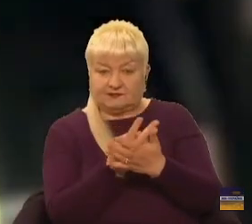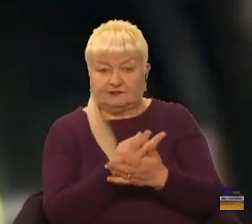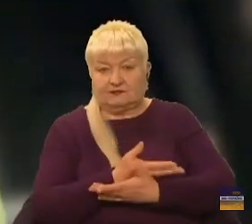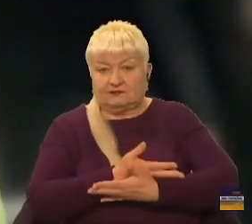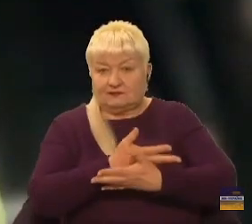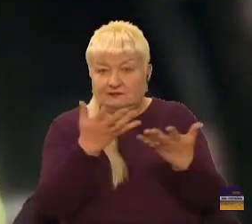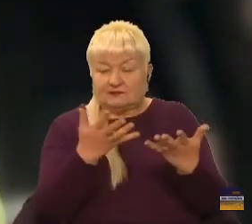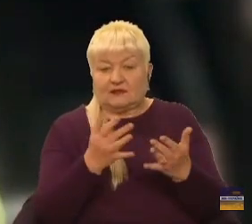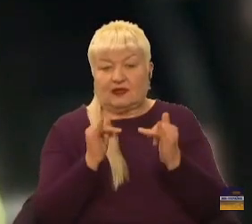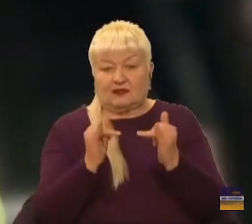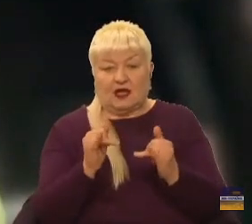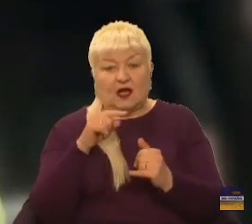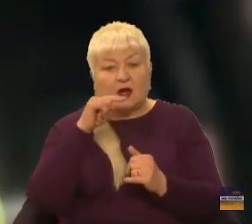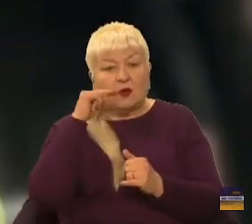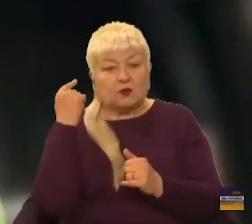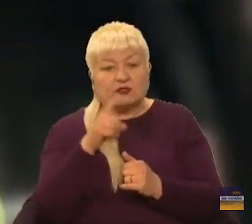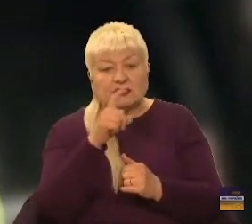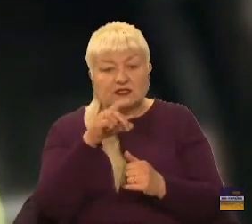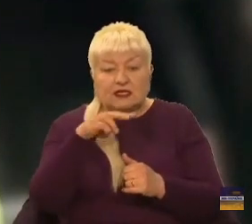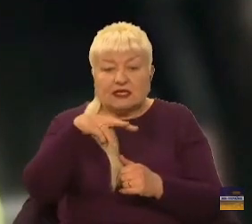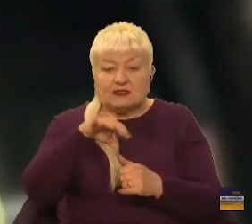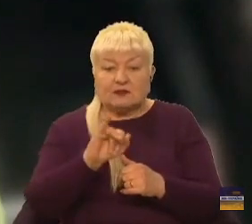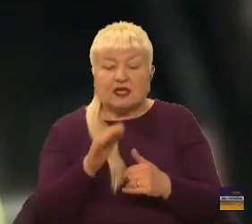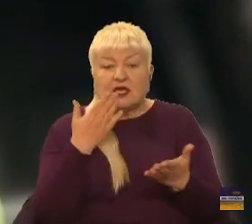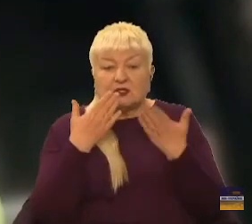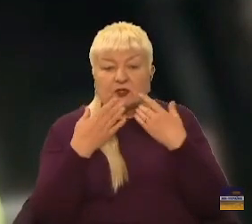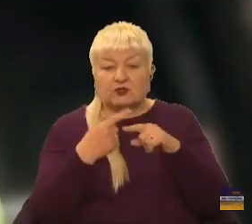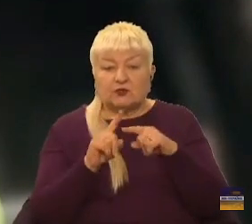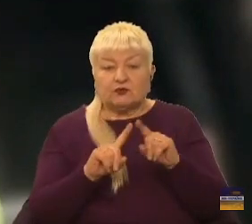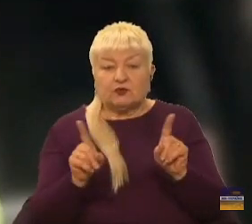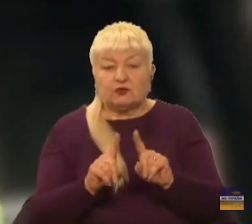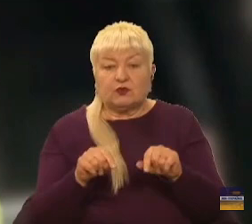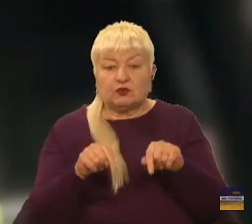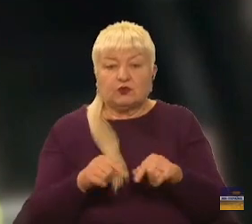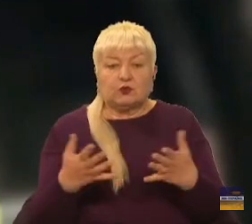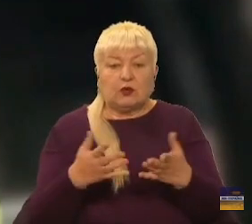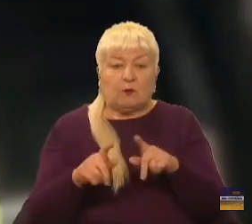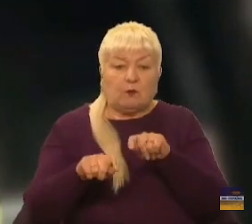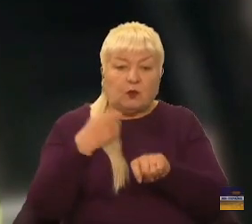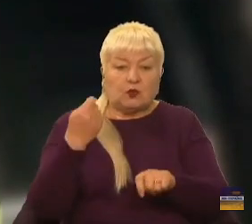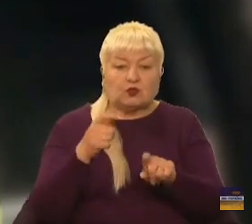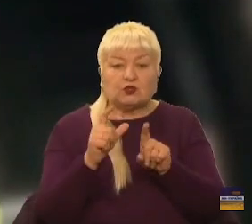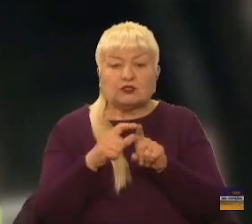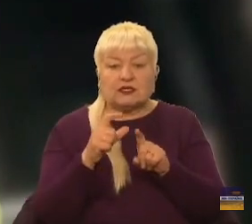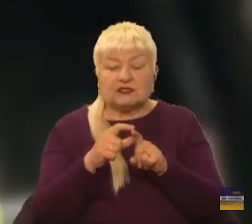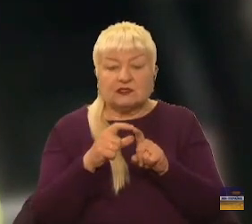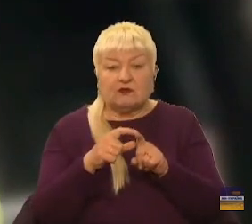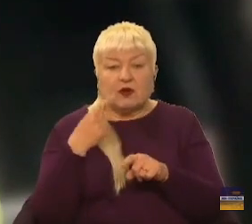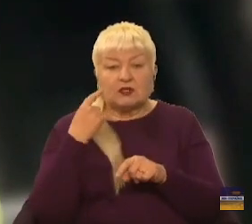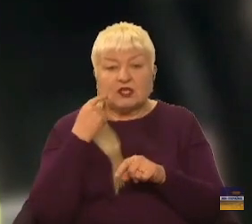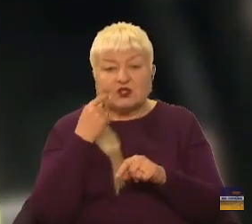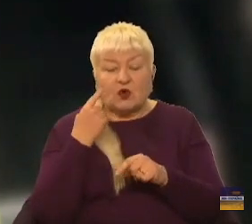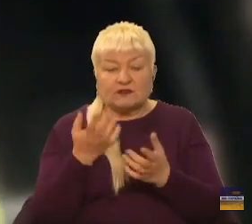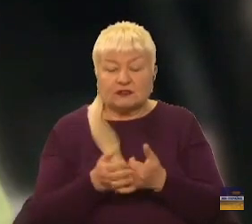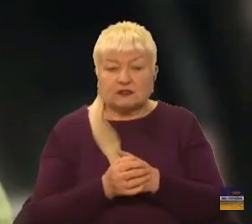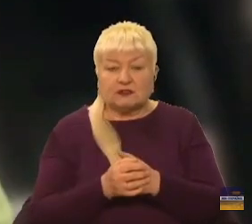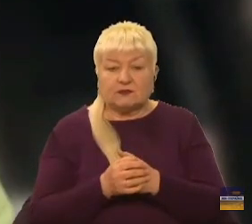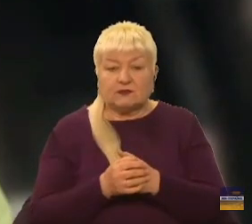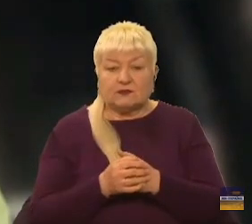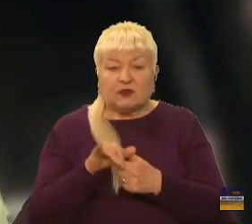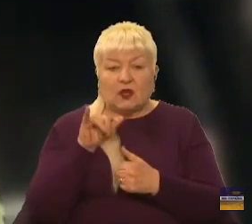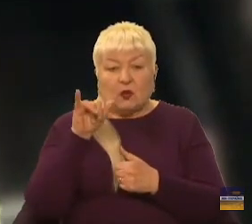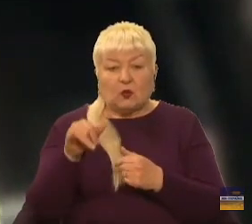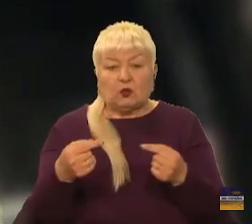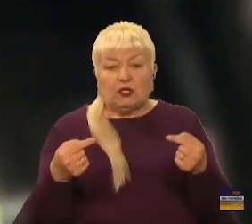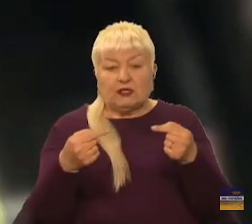російських ЗМІ, стосовно того, що тут якимось чином порушується свобода совісті, в них